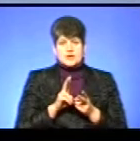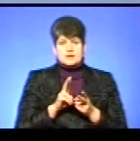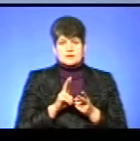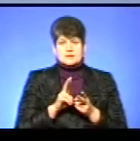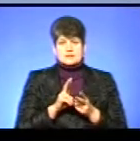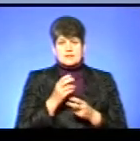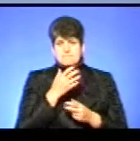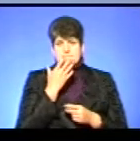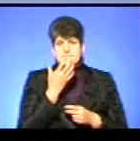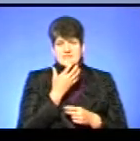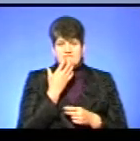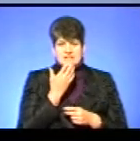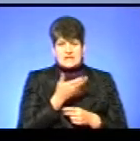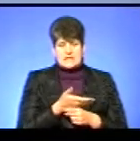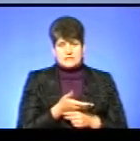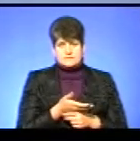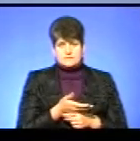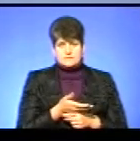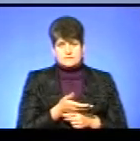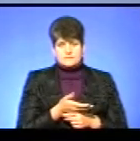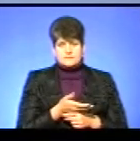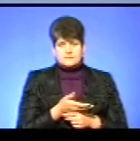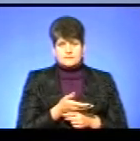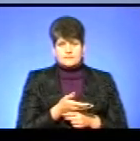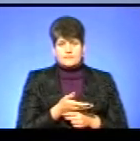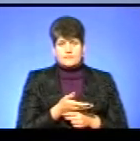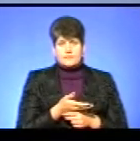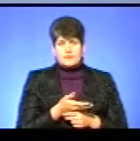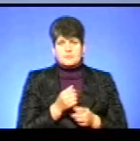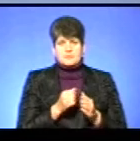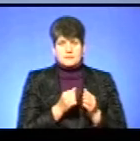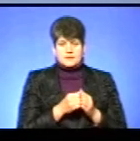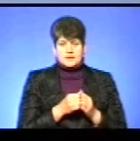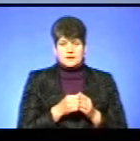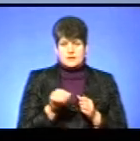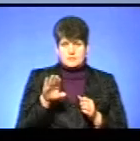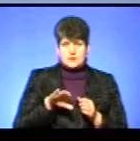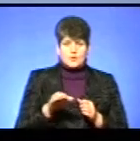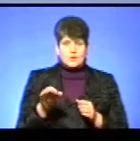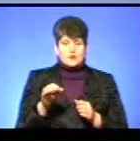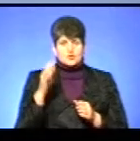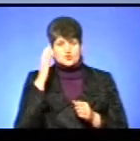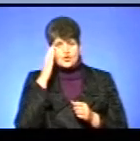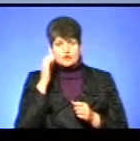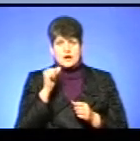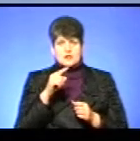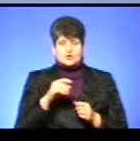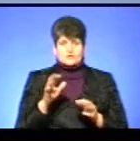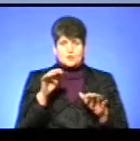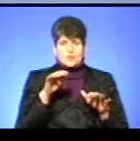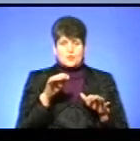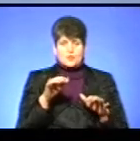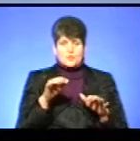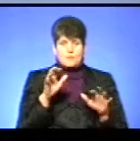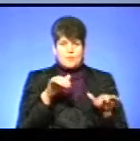південь, як правило, узбережжя Азовського і Чорного моря, і на північному